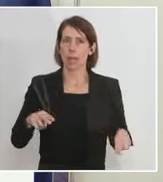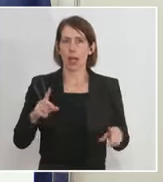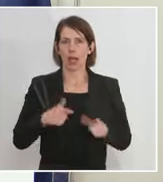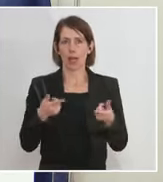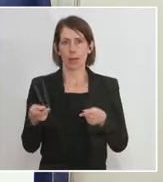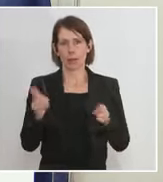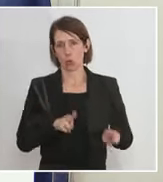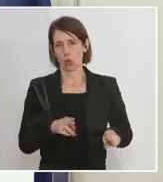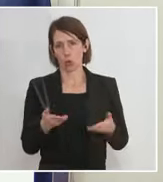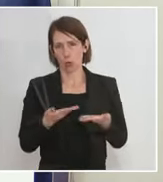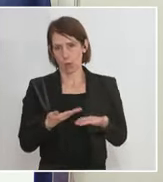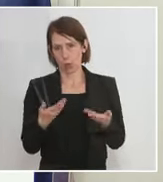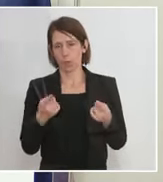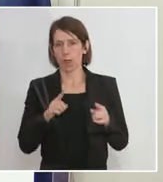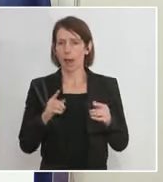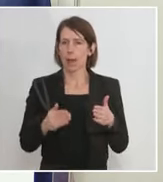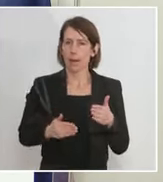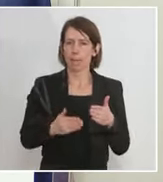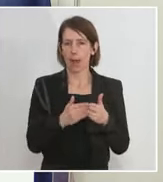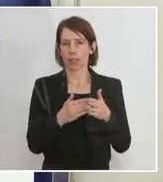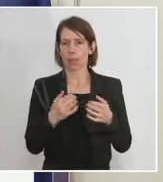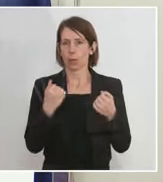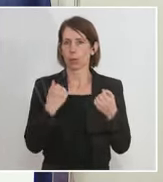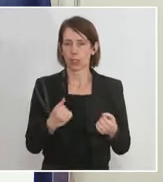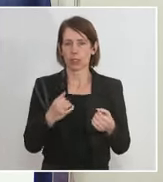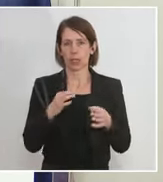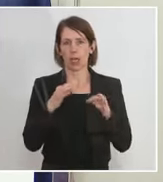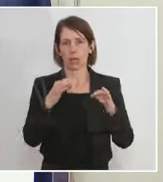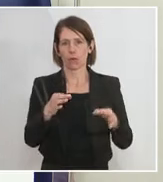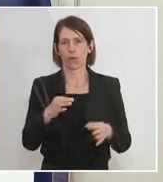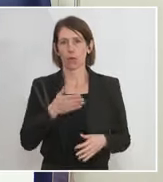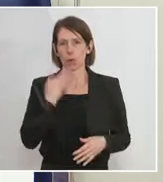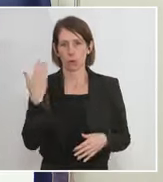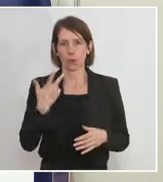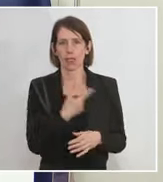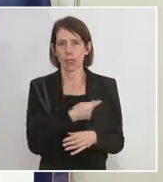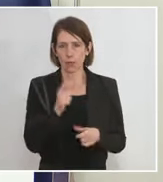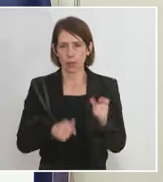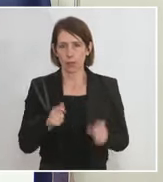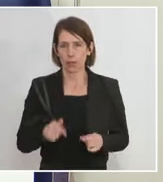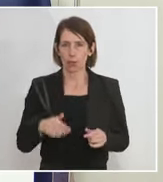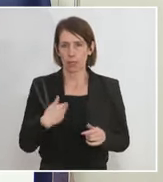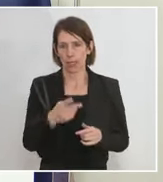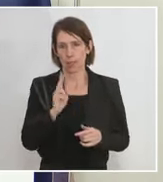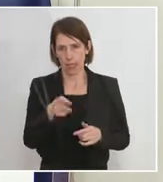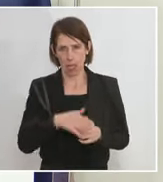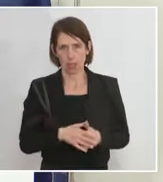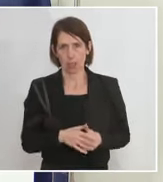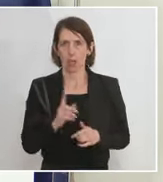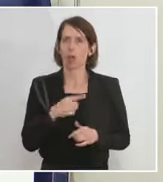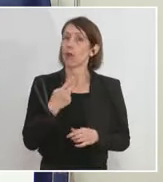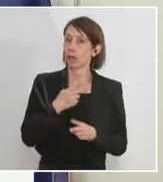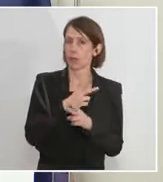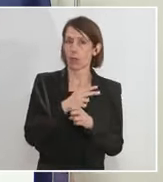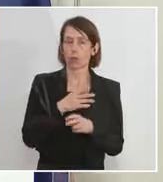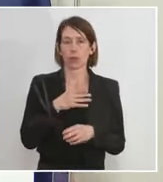zurückbekommen, aber trotzdem ein Maximum an Sicherheit auch für die nicht Geimpften aufrechterhalten. Und wir werden in Österreich hier